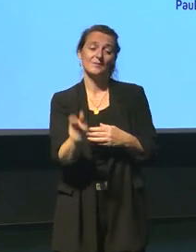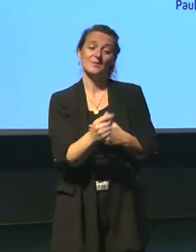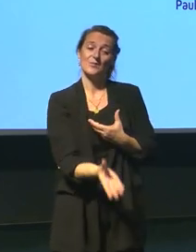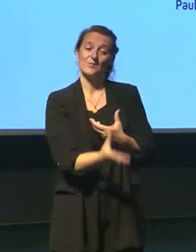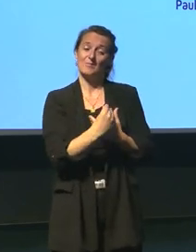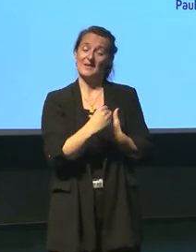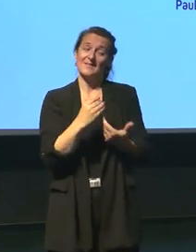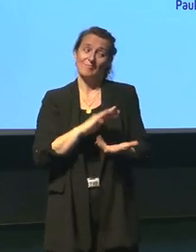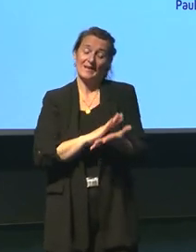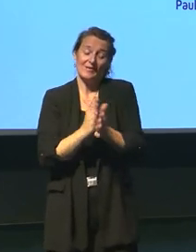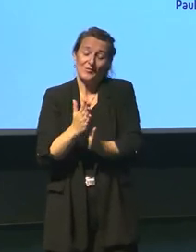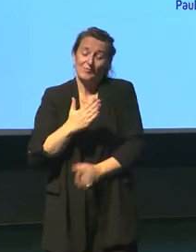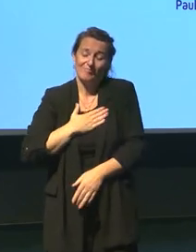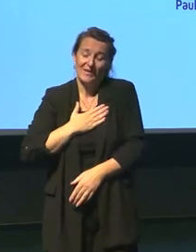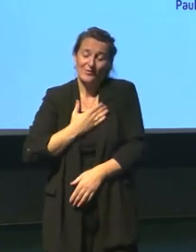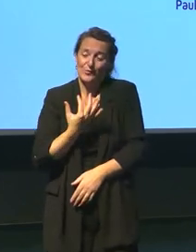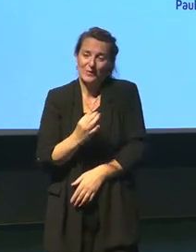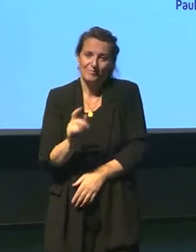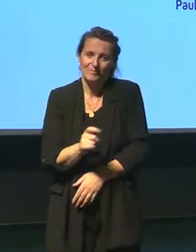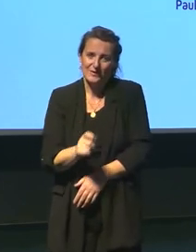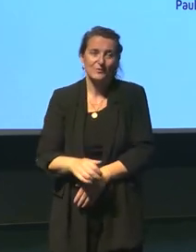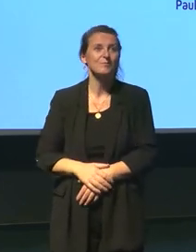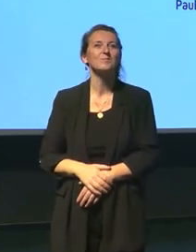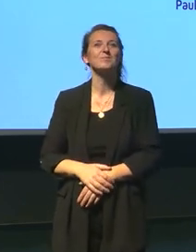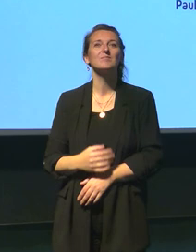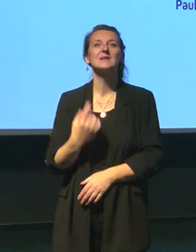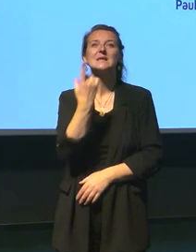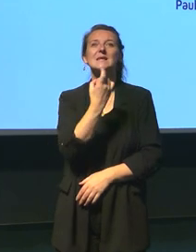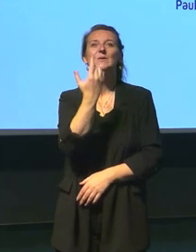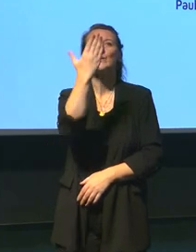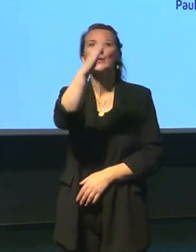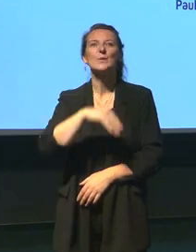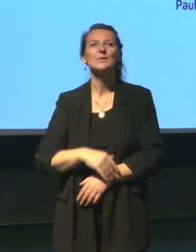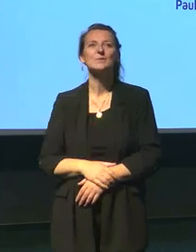'évolution pour quelque chose ça il questionne ouais